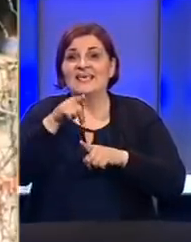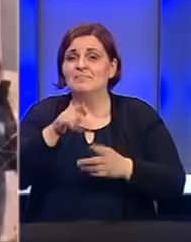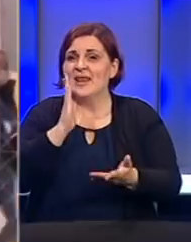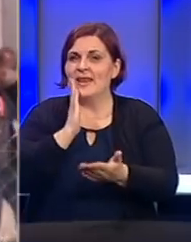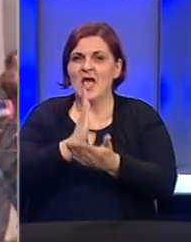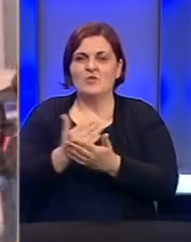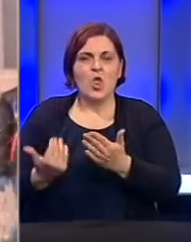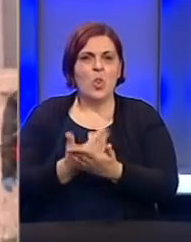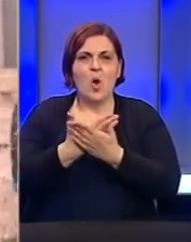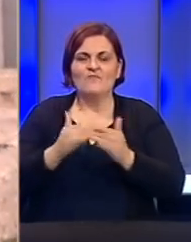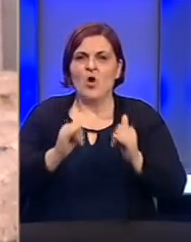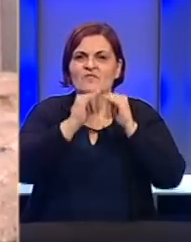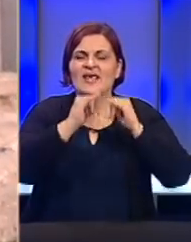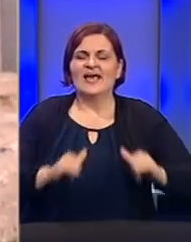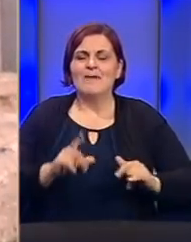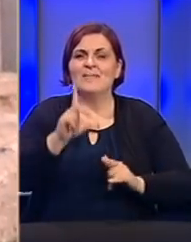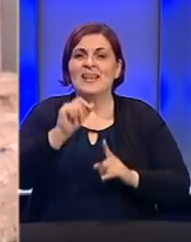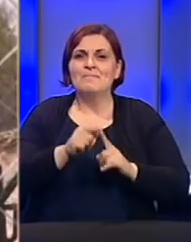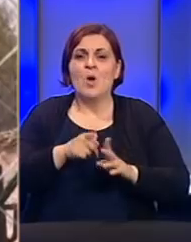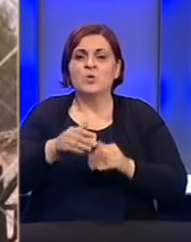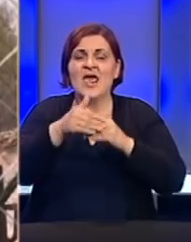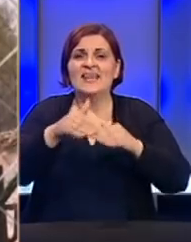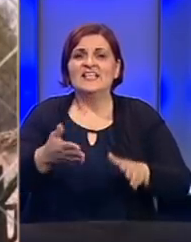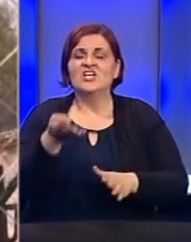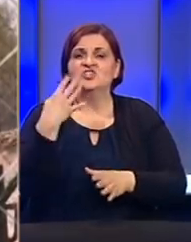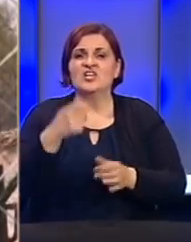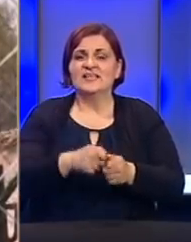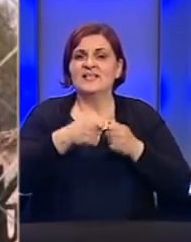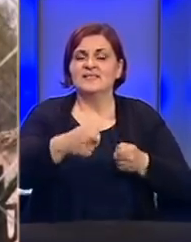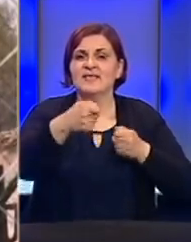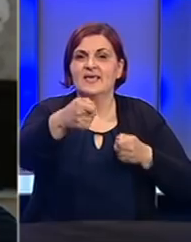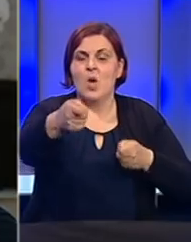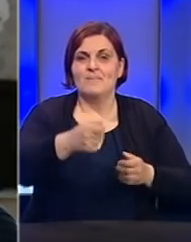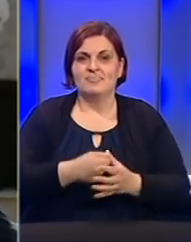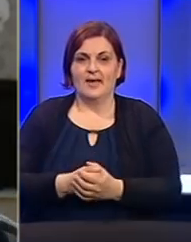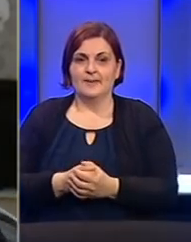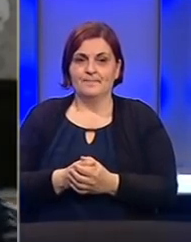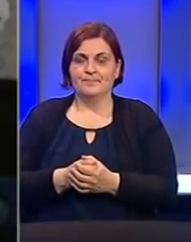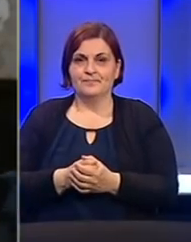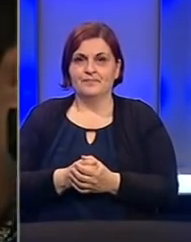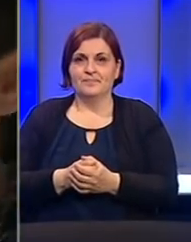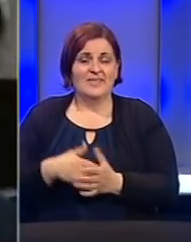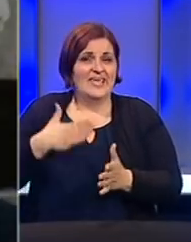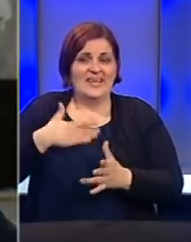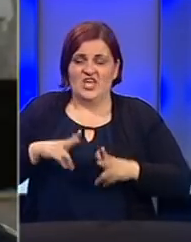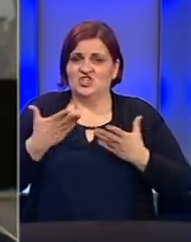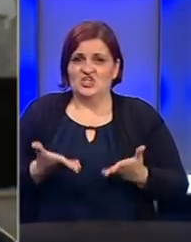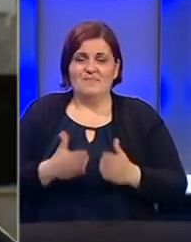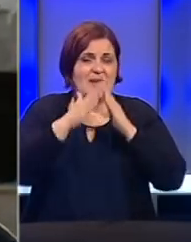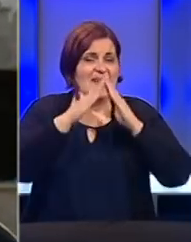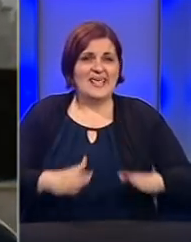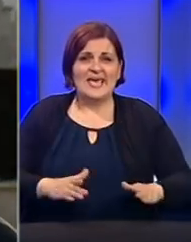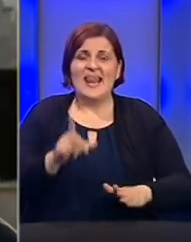neodgovara ni novootvoreni kamp Lipa jer je udaljen od granice 40-ak kilometara. ne želimo živjeti ni u